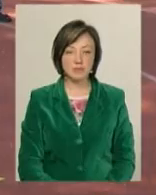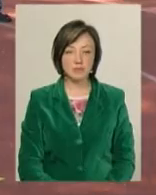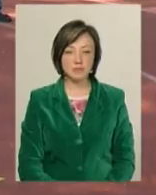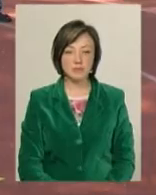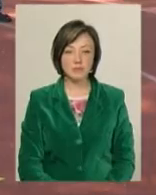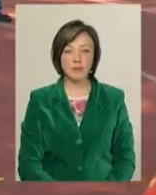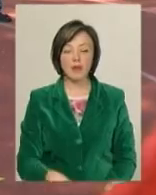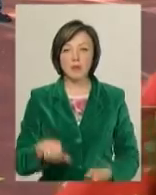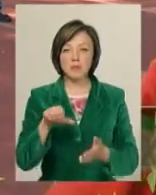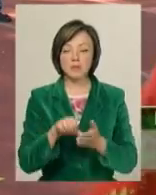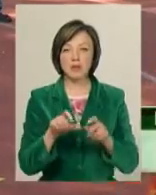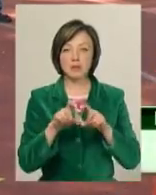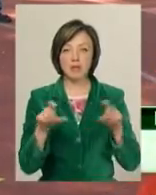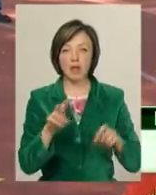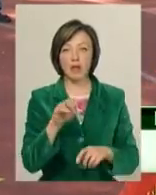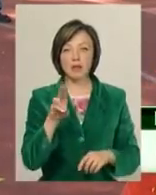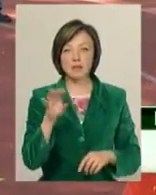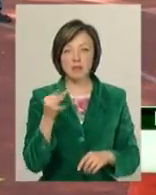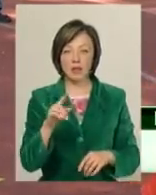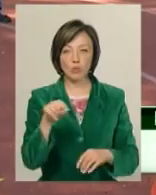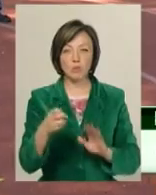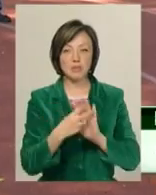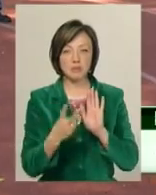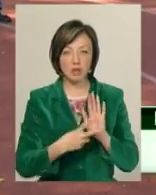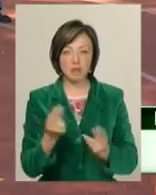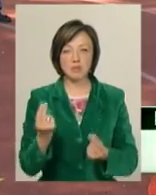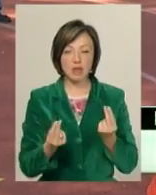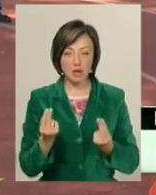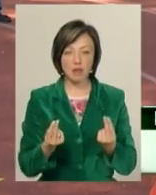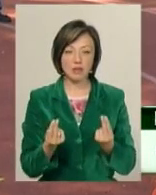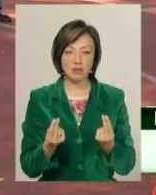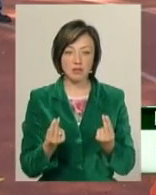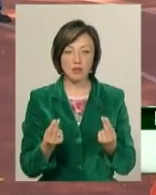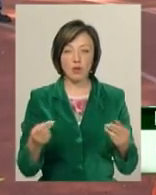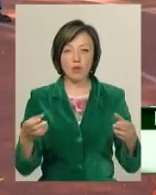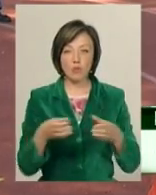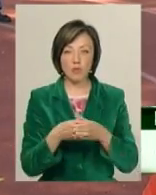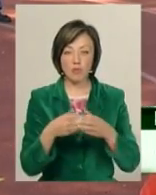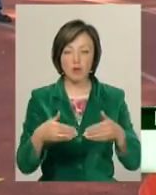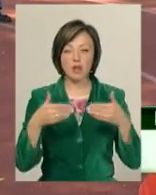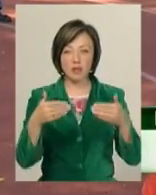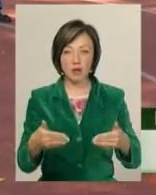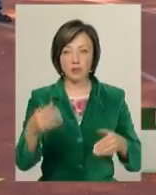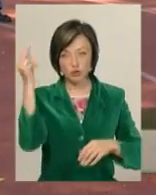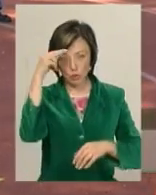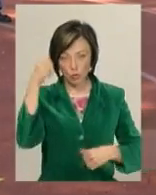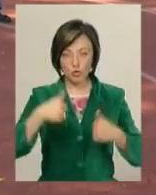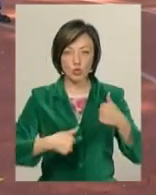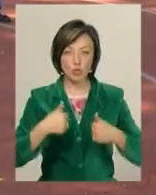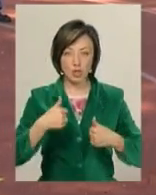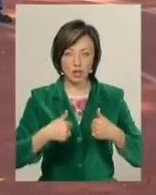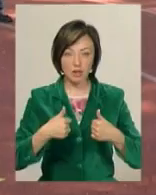Продставляємо заклад. Ми ліцею номер 17. Грали на груповому етапі, ще в шкільному турнірі.